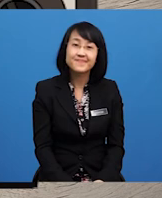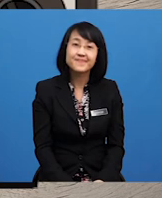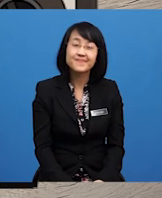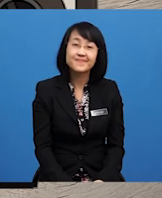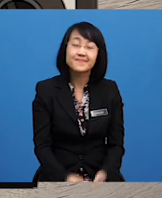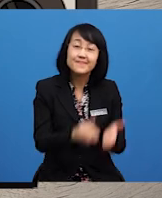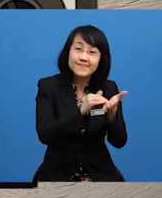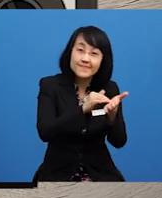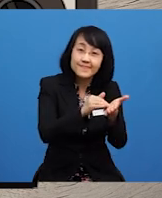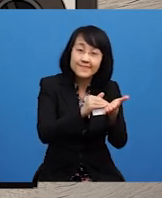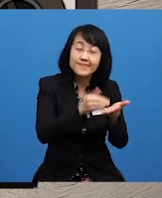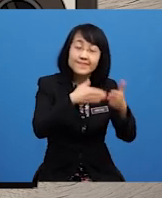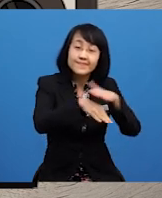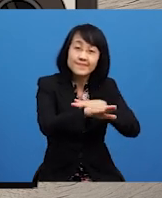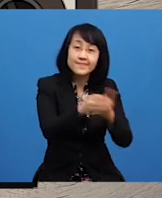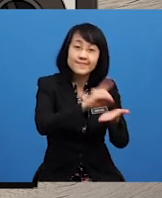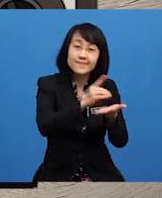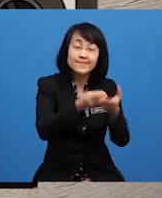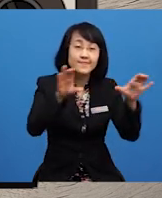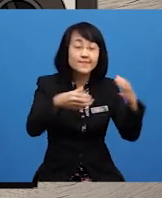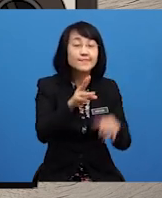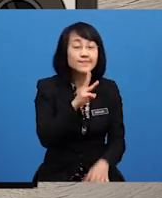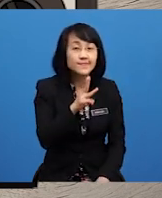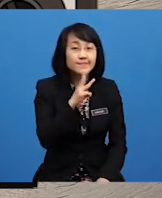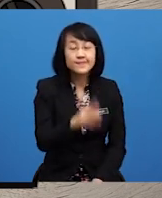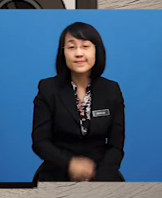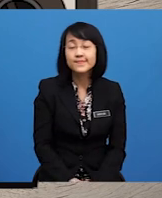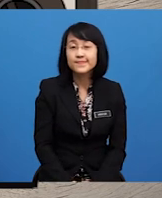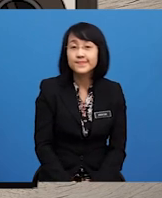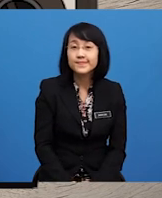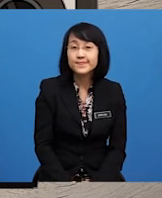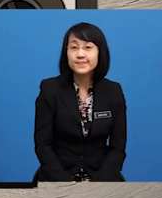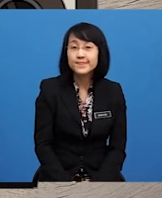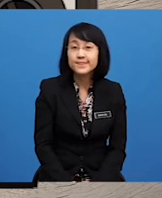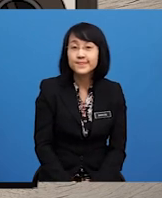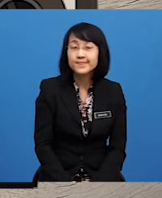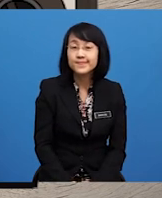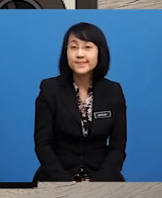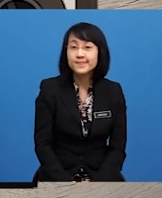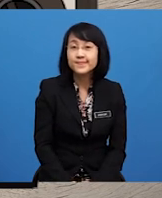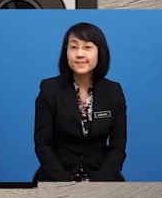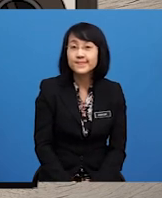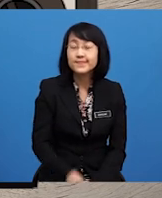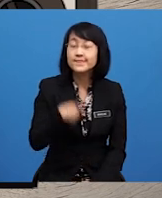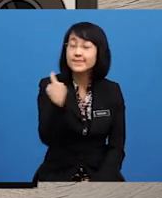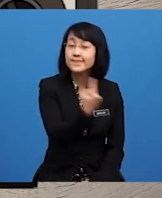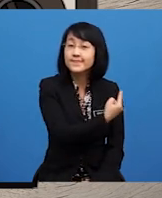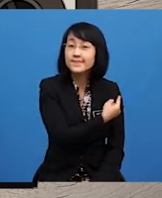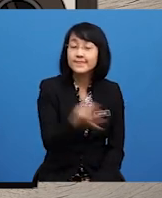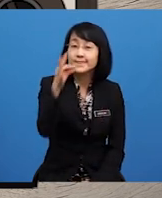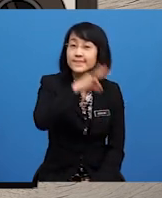Kakak pergi dapur dulu Buat air Susah-susah Kita beruntung bang